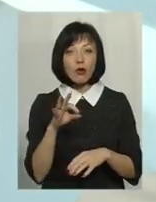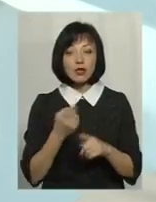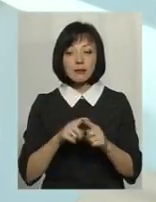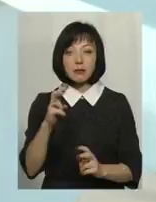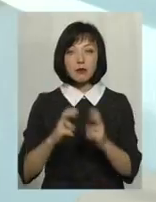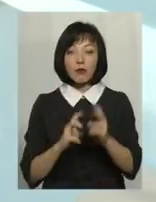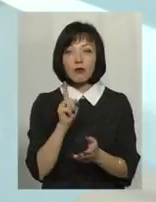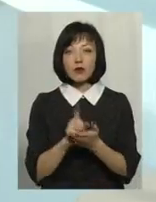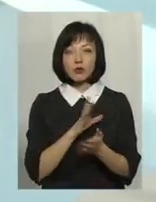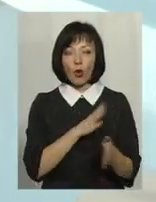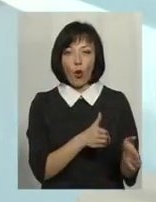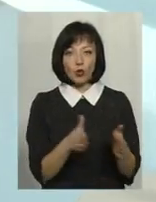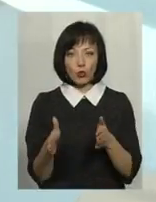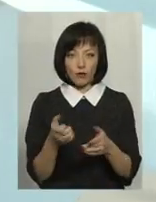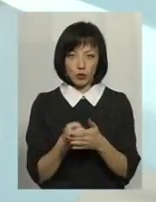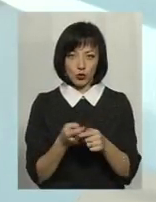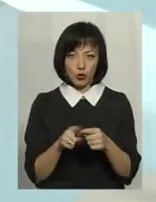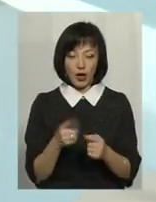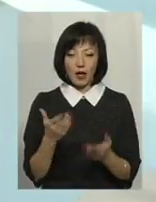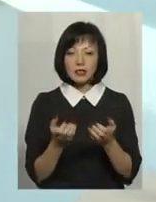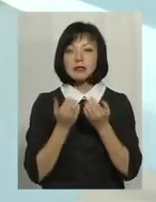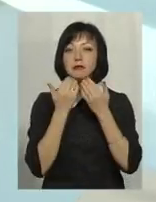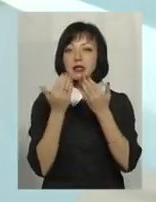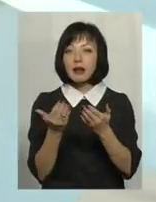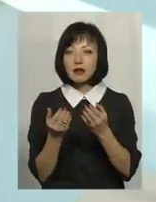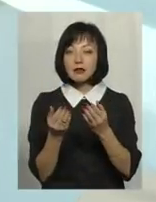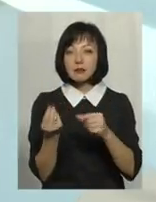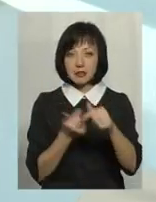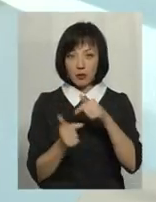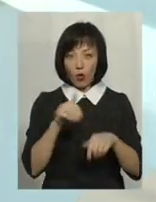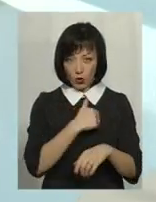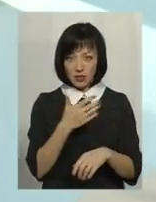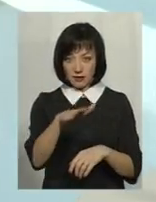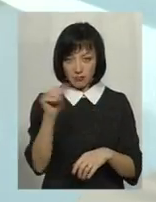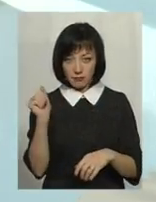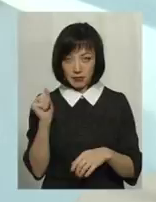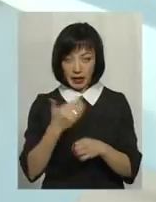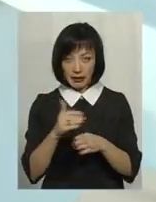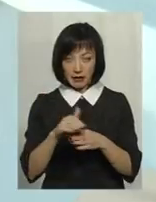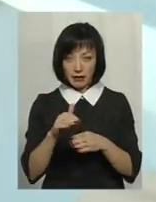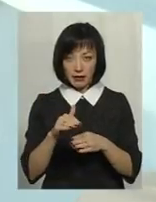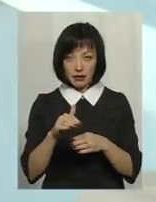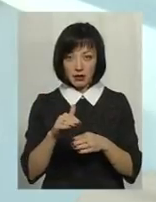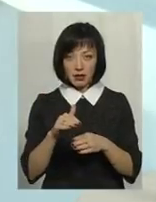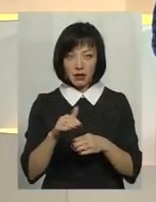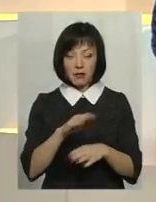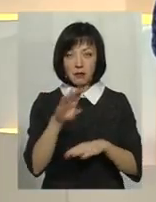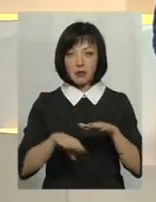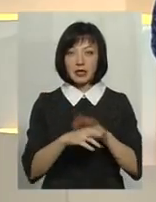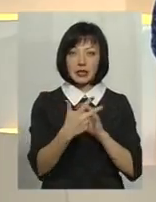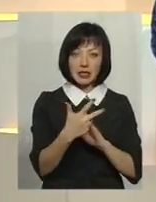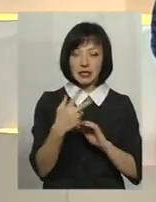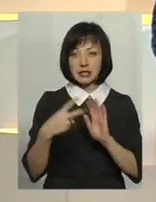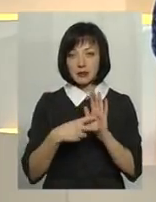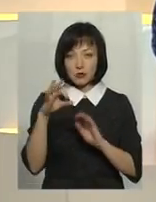повинно бути абсолютно готовим. І якщо, наприклад, спитати підприємця, ви хочете взяти кредит під 3 чи